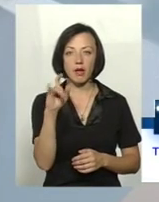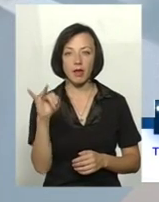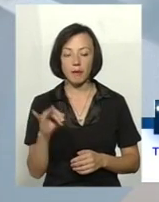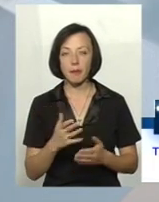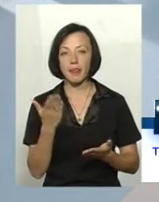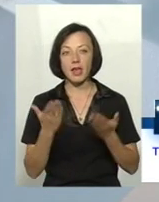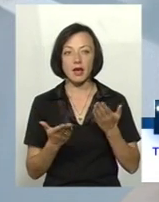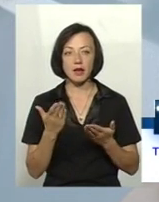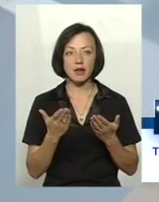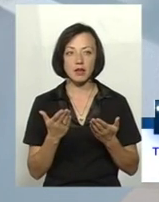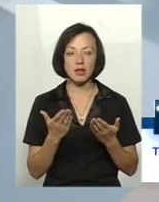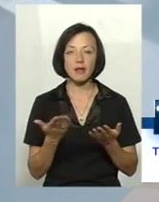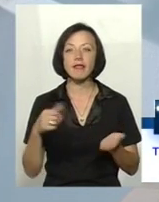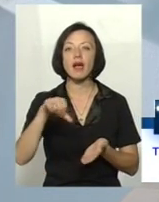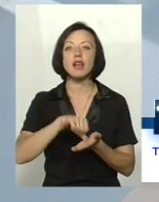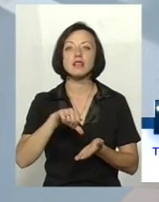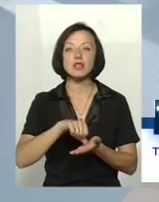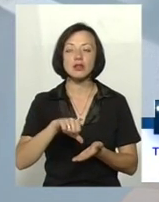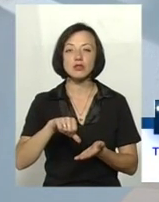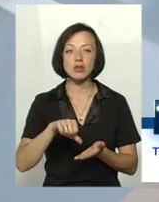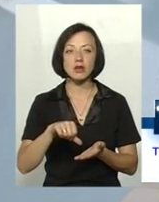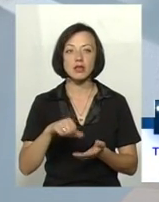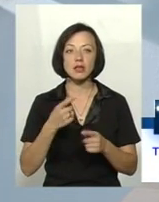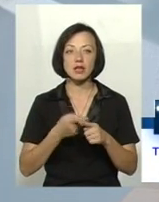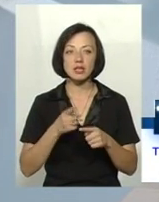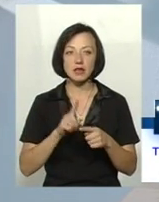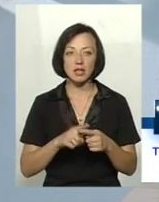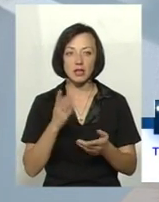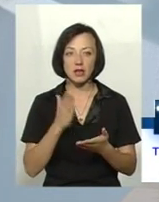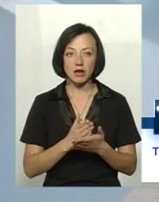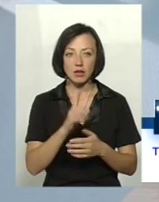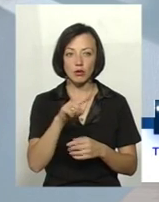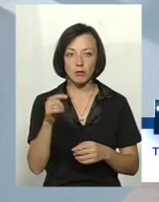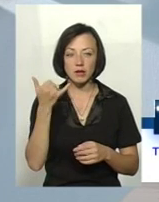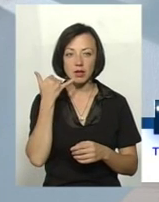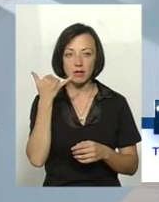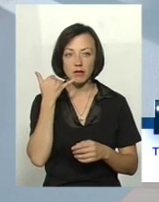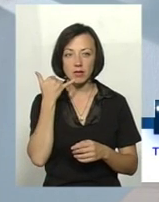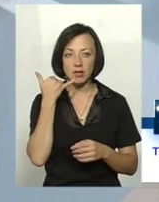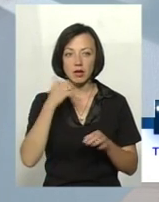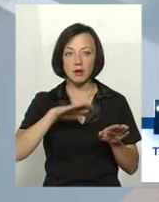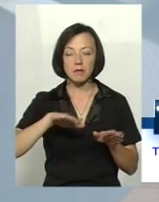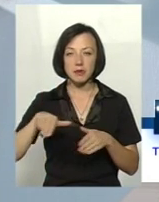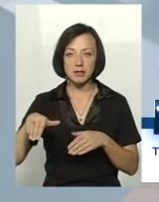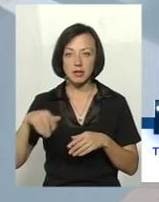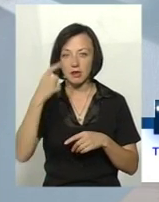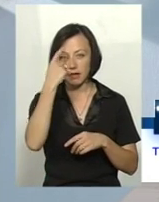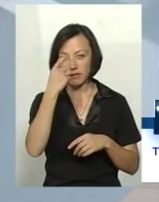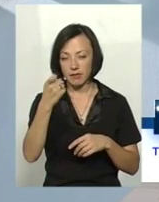Де днешній пункт? Я так розумію, є номер телефона, так? Ми після ефіру